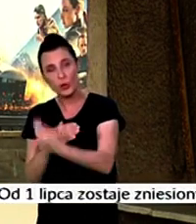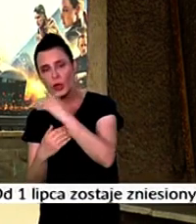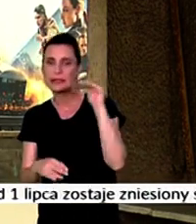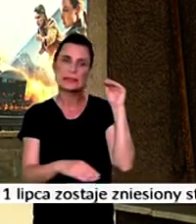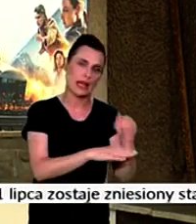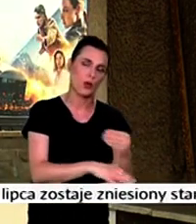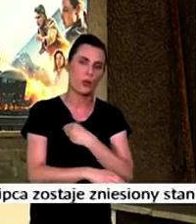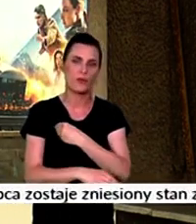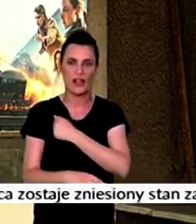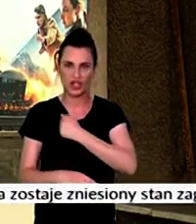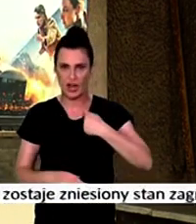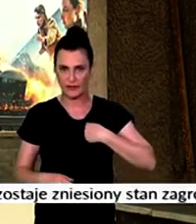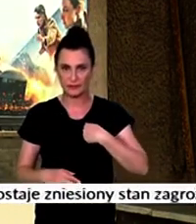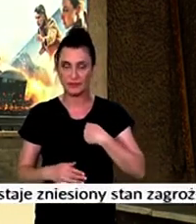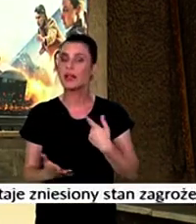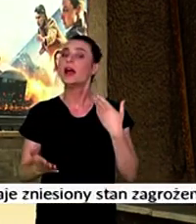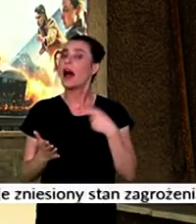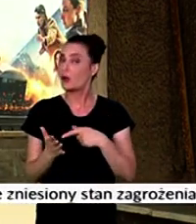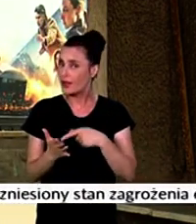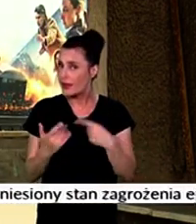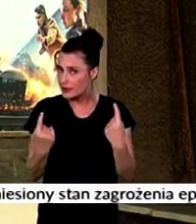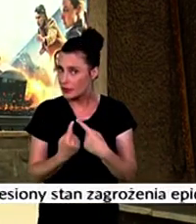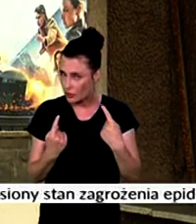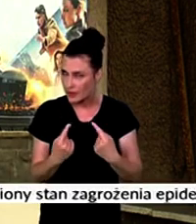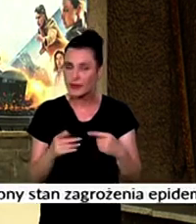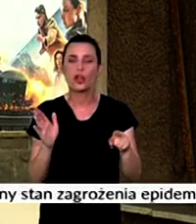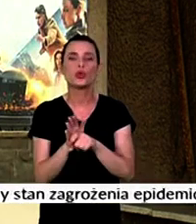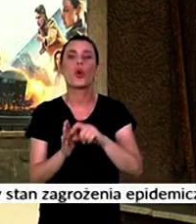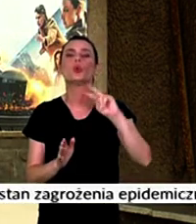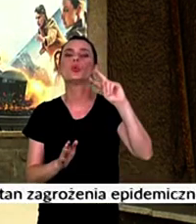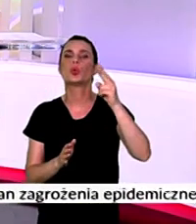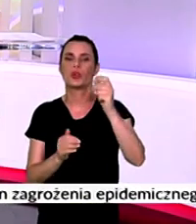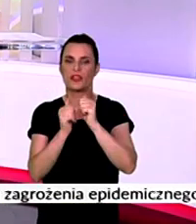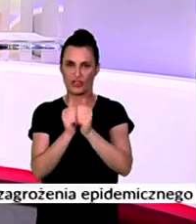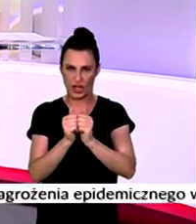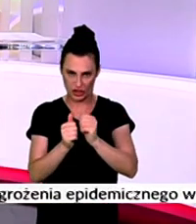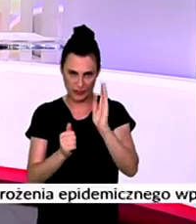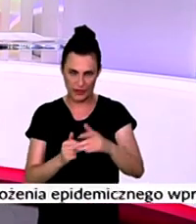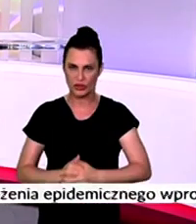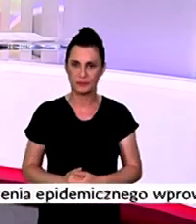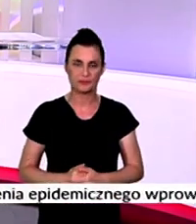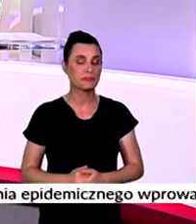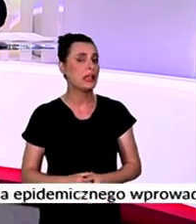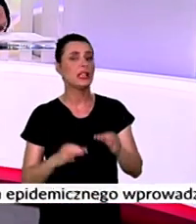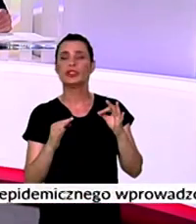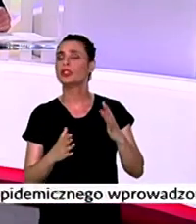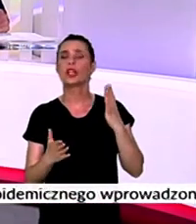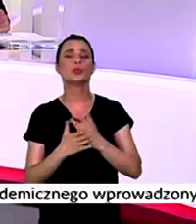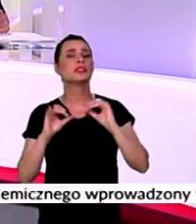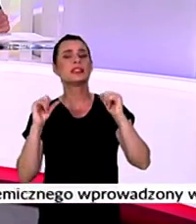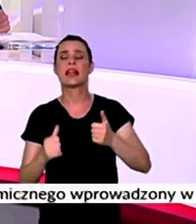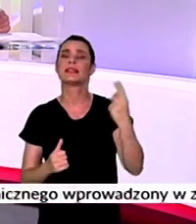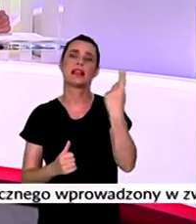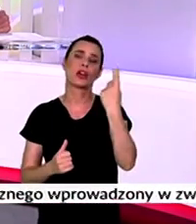zachodnią częścią miasta. Taka sytuacja potrwa do 2 września. Dziś przestał obowiązywać stan